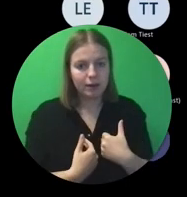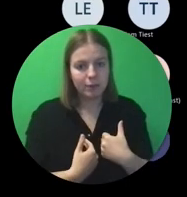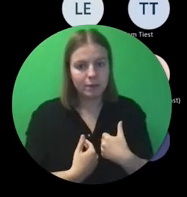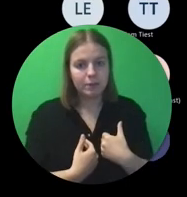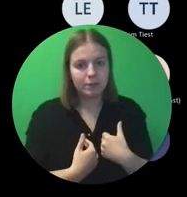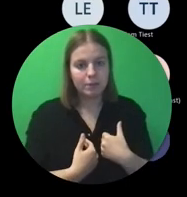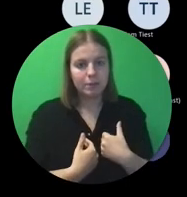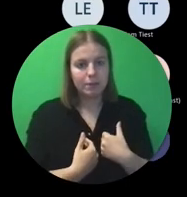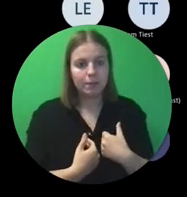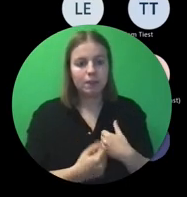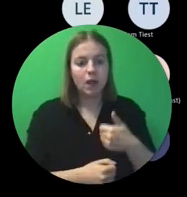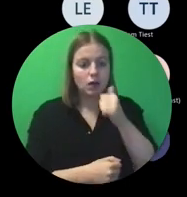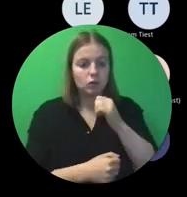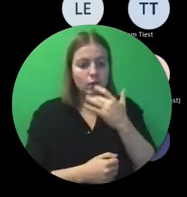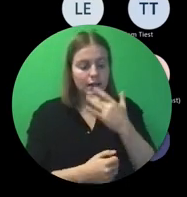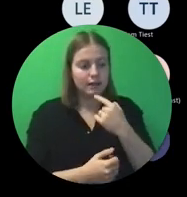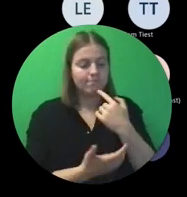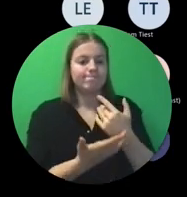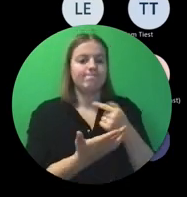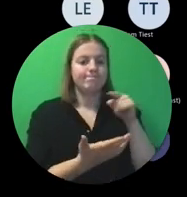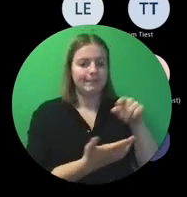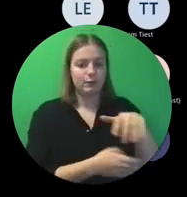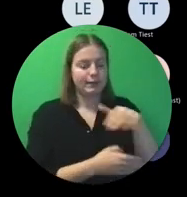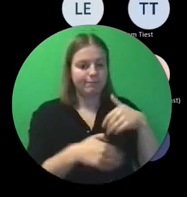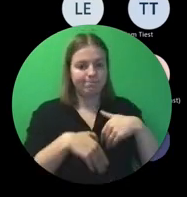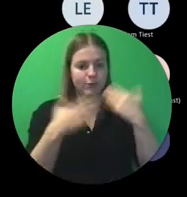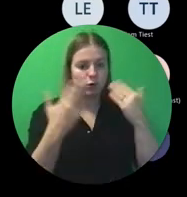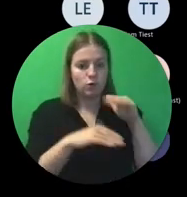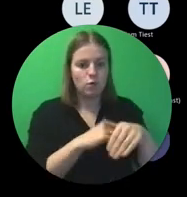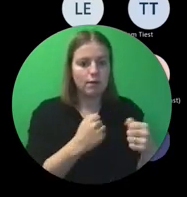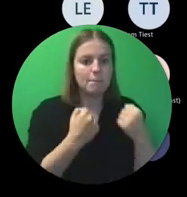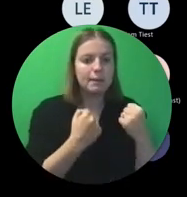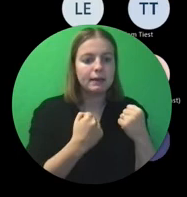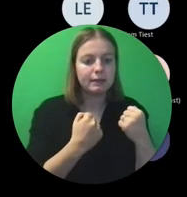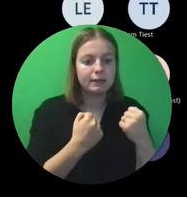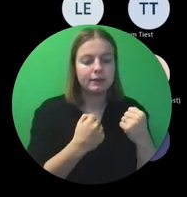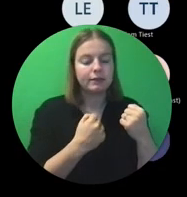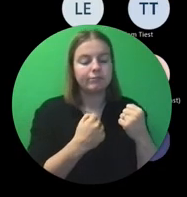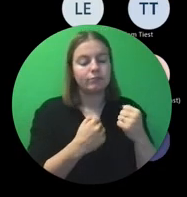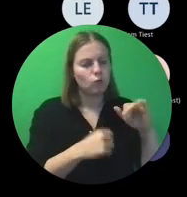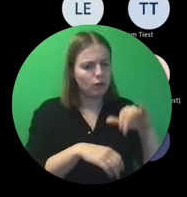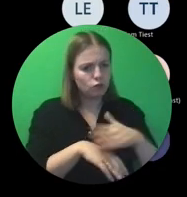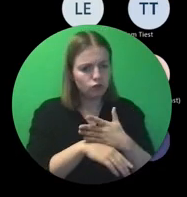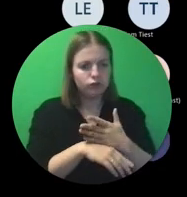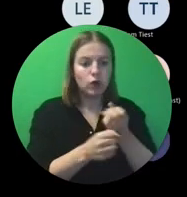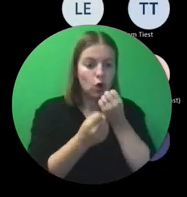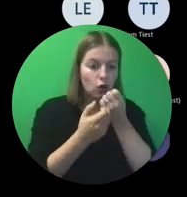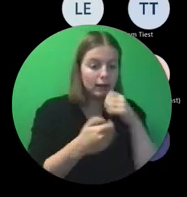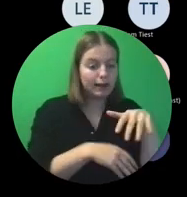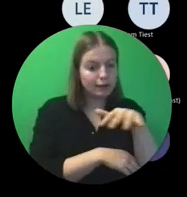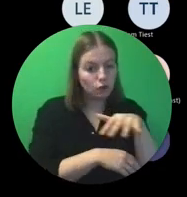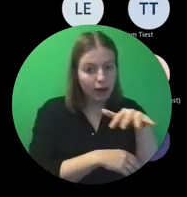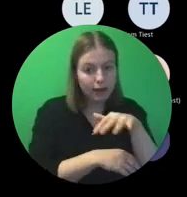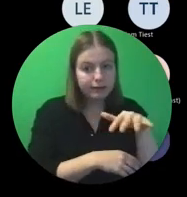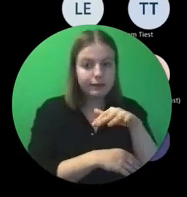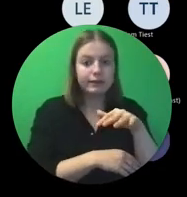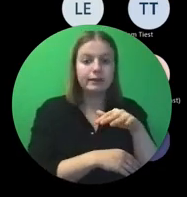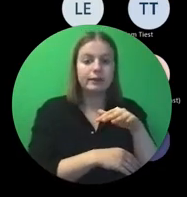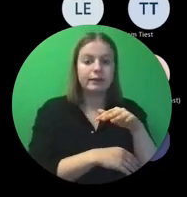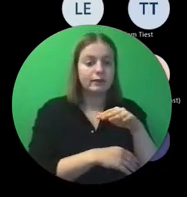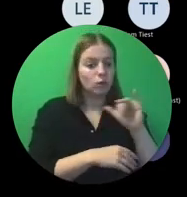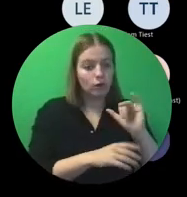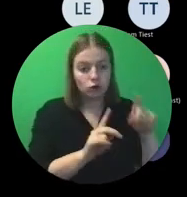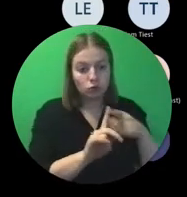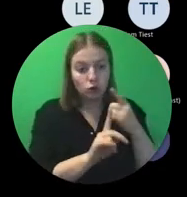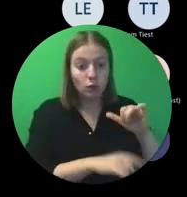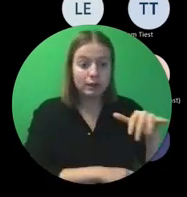als je overmacht wil inroepen. Je schetst de situatie, aard van de situatie